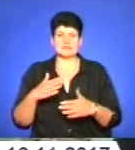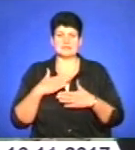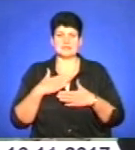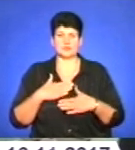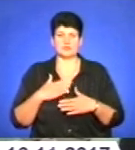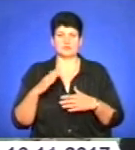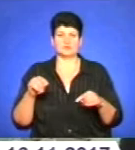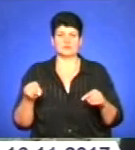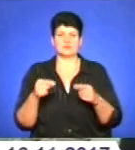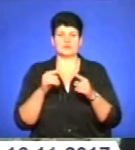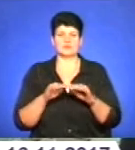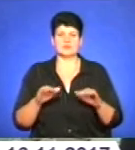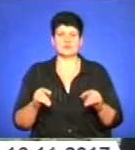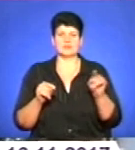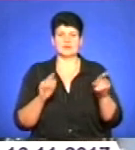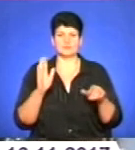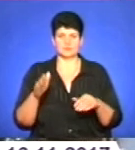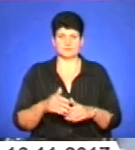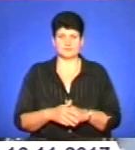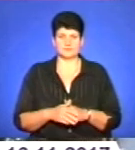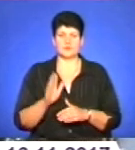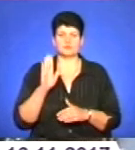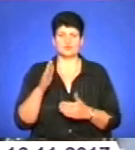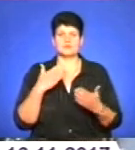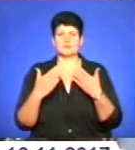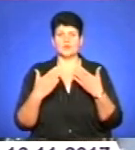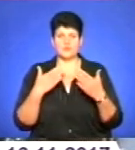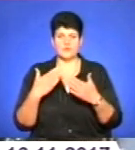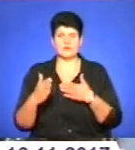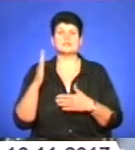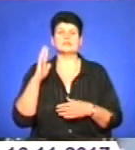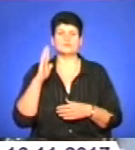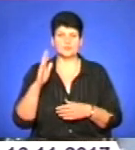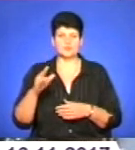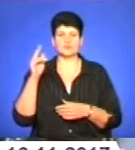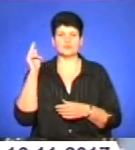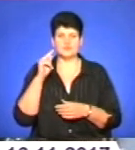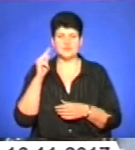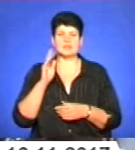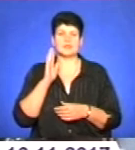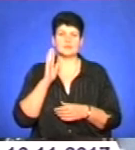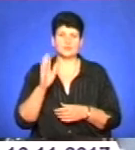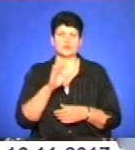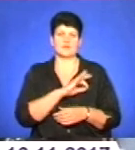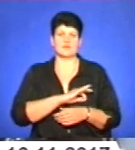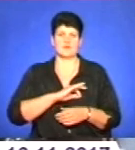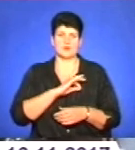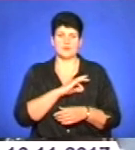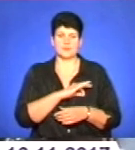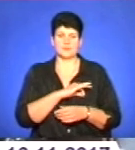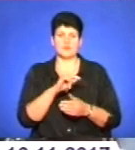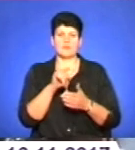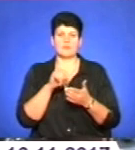реабілітувати цих діток, які будуть там знаходитися. Будуть спілкуватися, будуть вчити, будуть виховувати і в